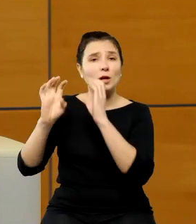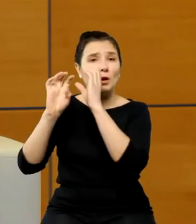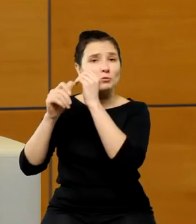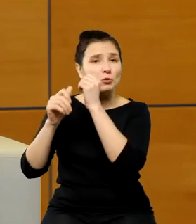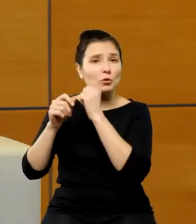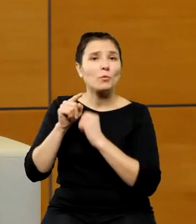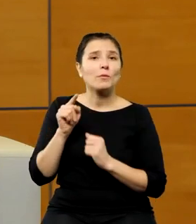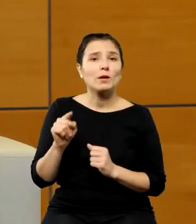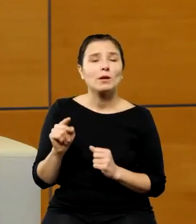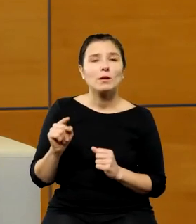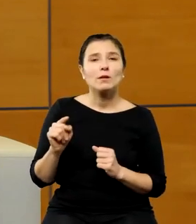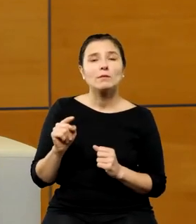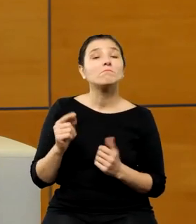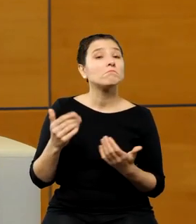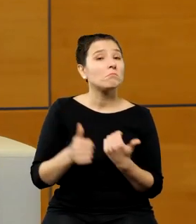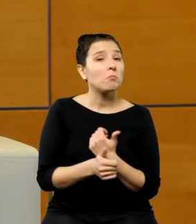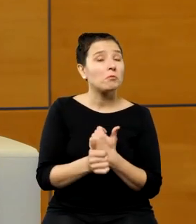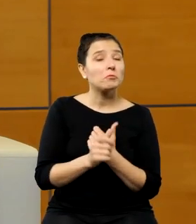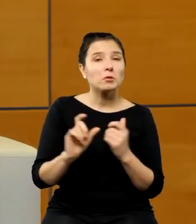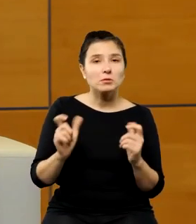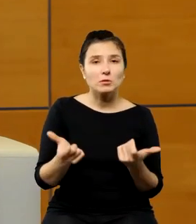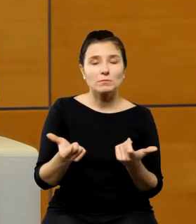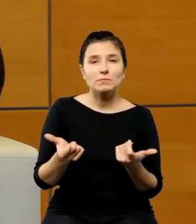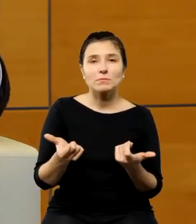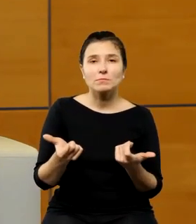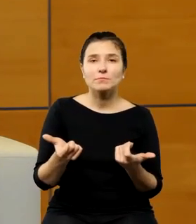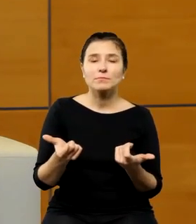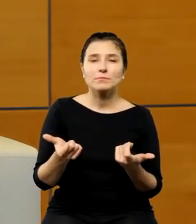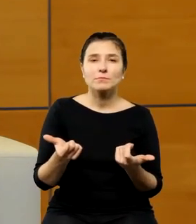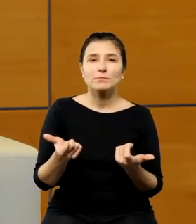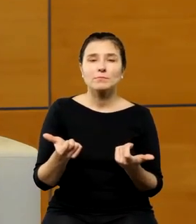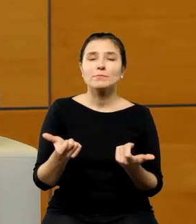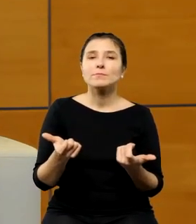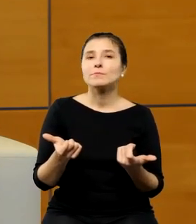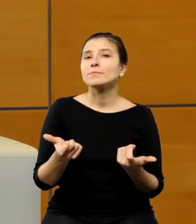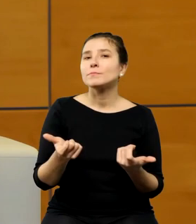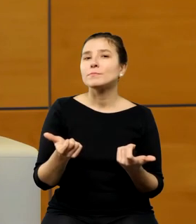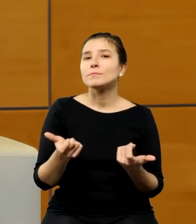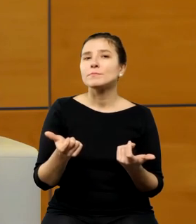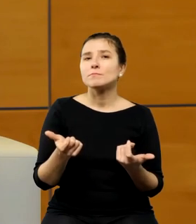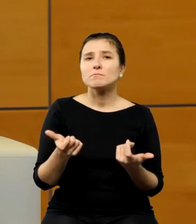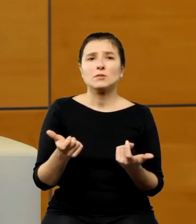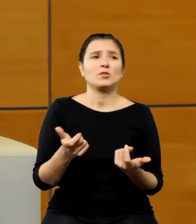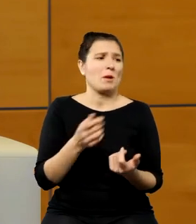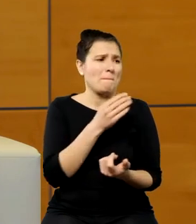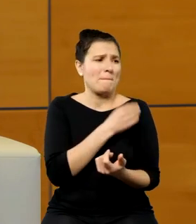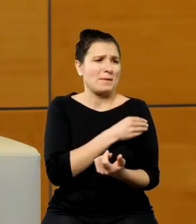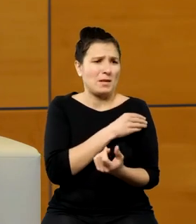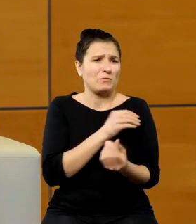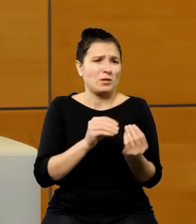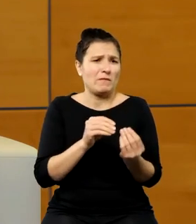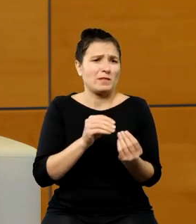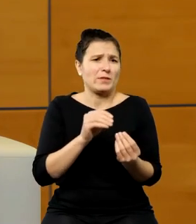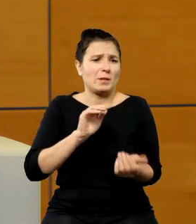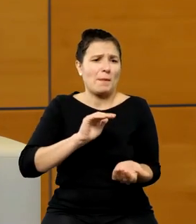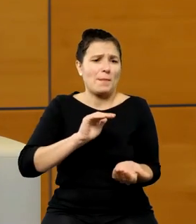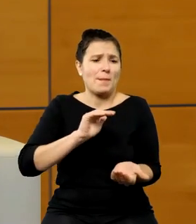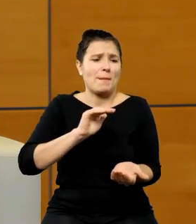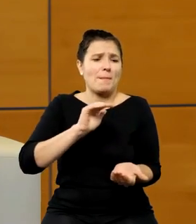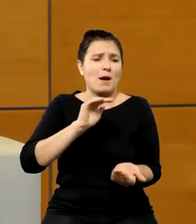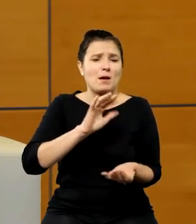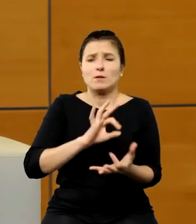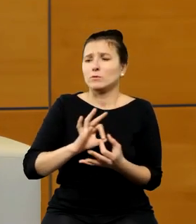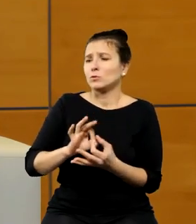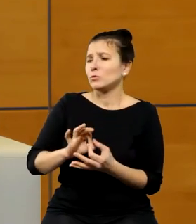sprawia że w coraz bogatszym materiale mimo zwłaszcza dotyczącym samej